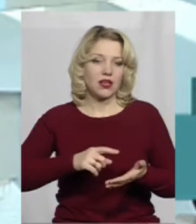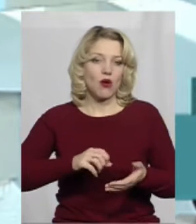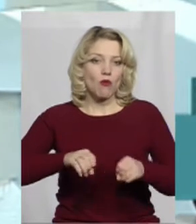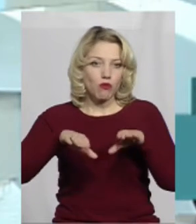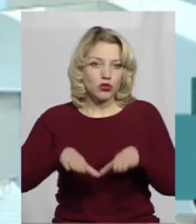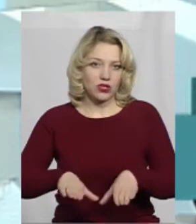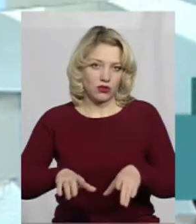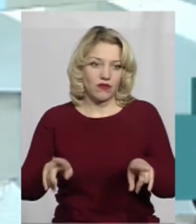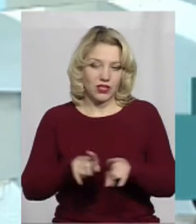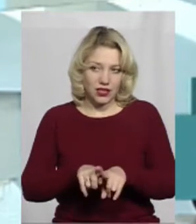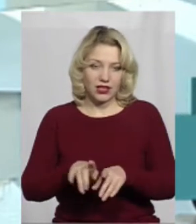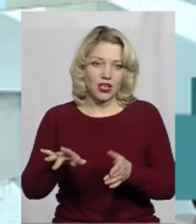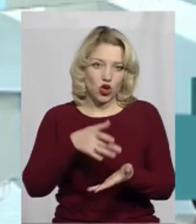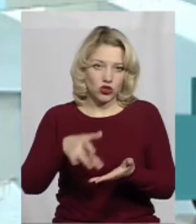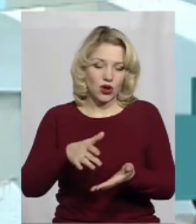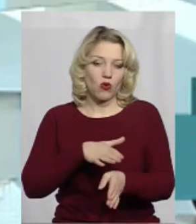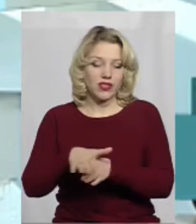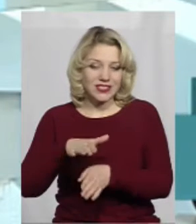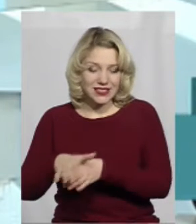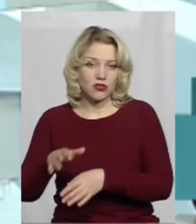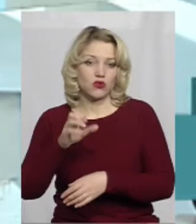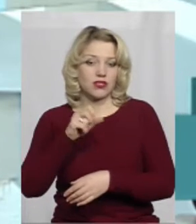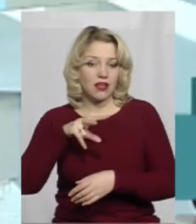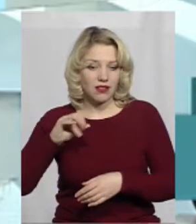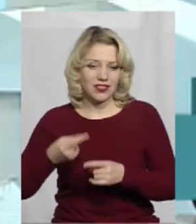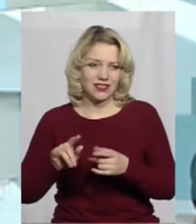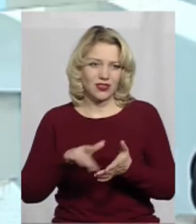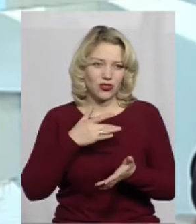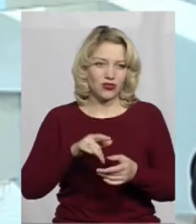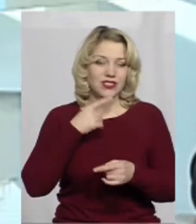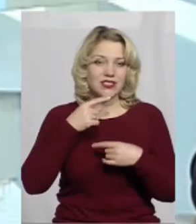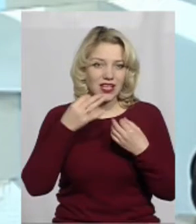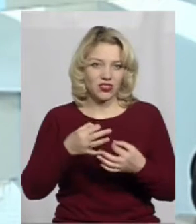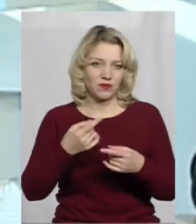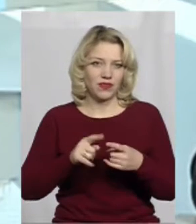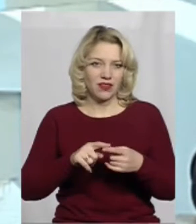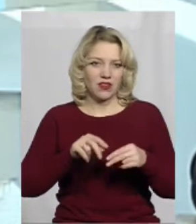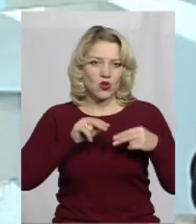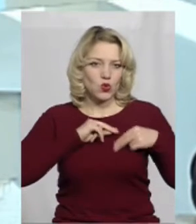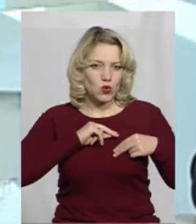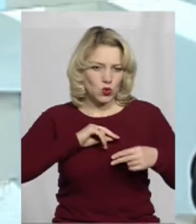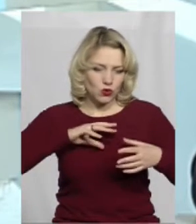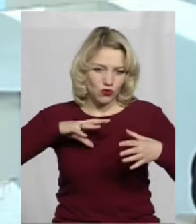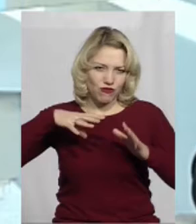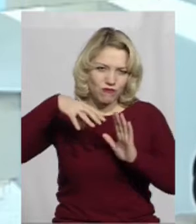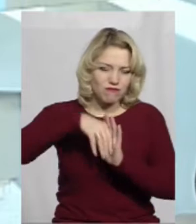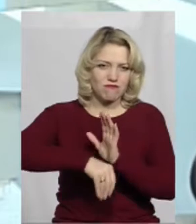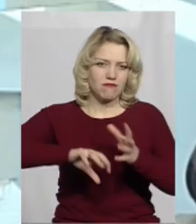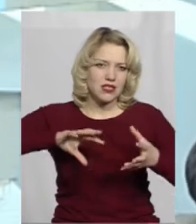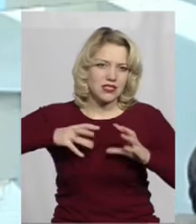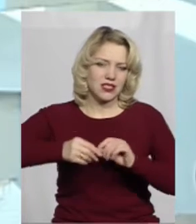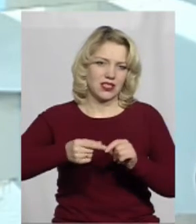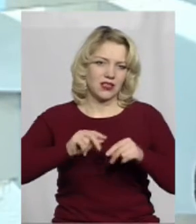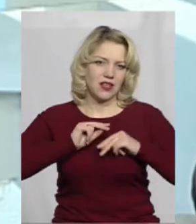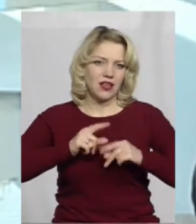і такі розрахунки здійснюються. Але ці розрахунки, вони трошеч, скажімо так, трудомістські, мають певні схеми,